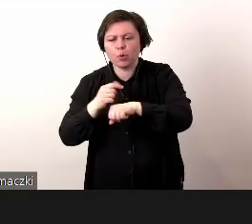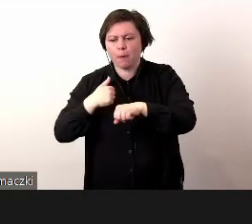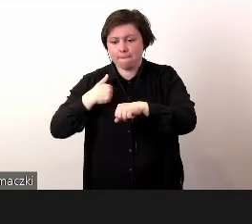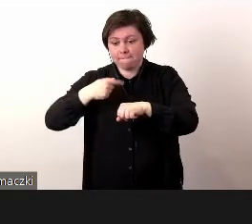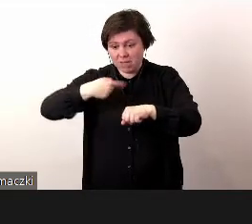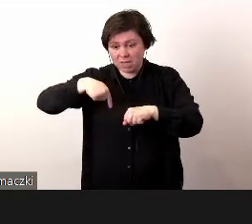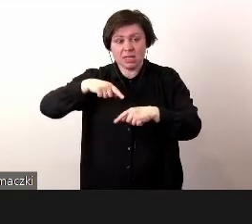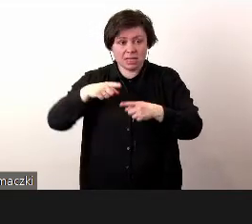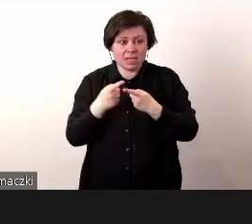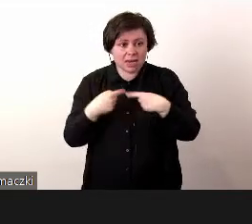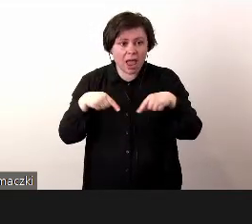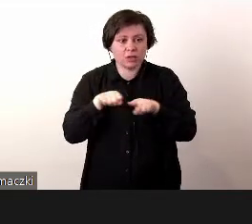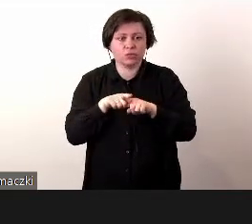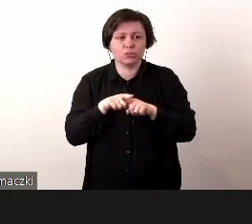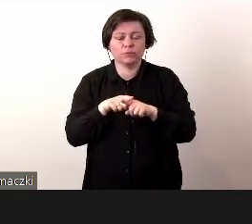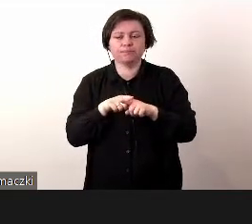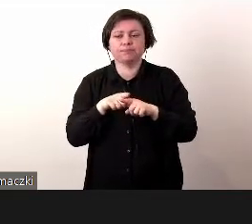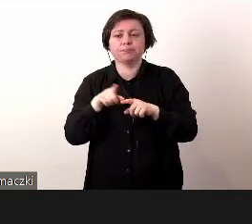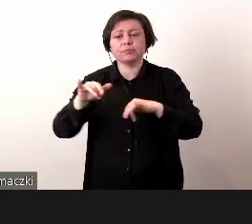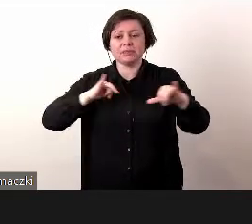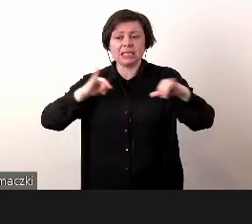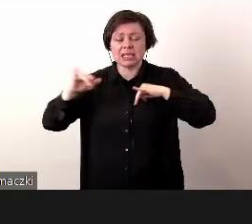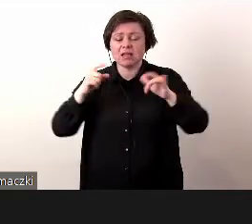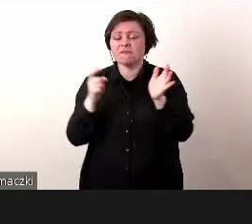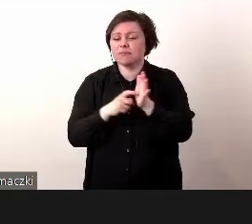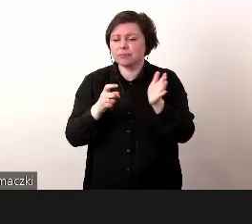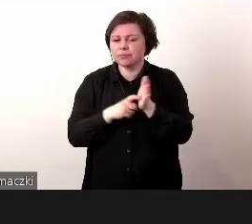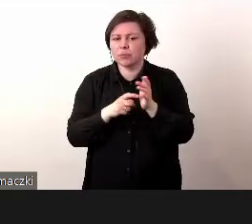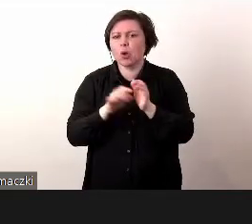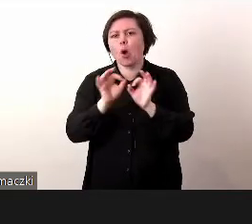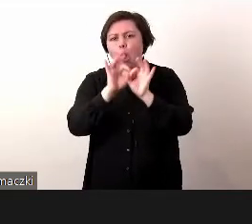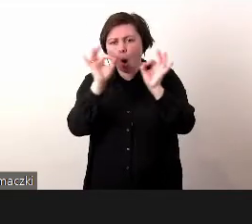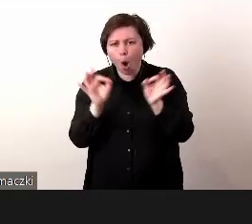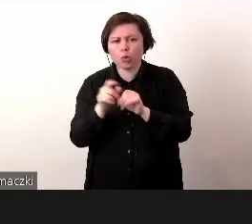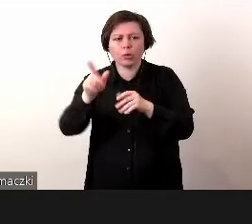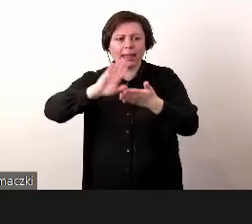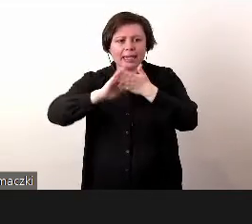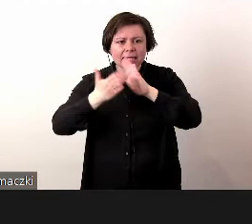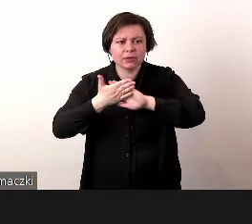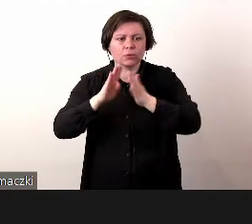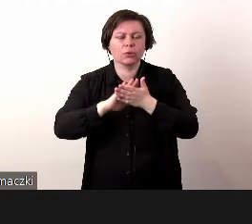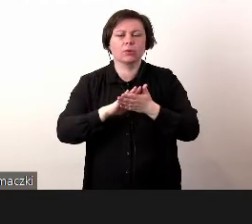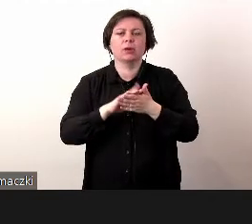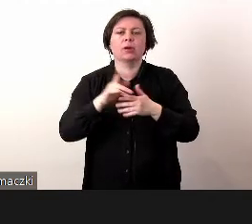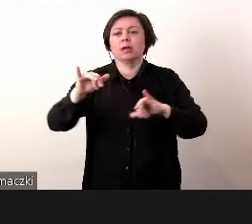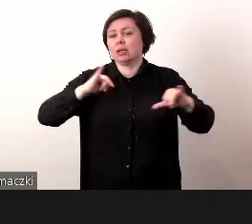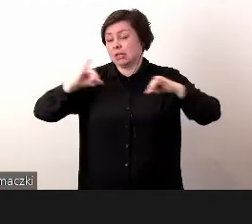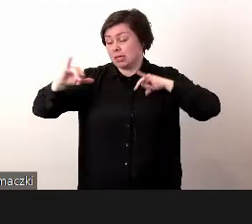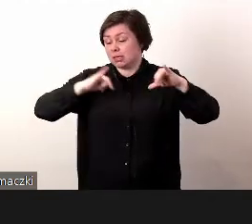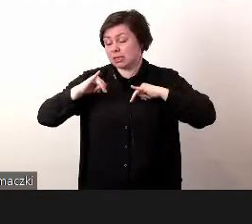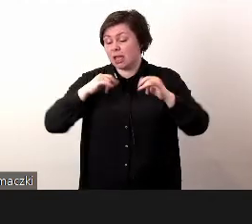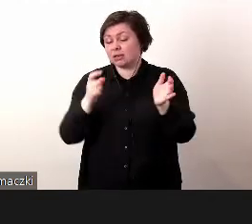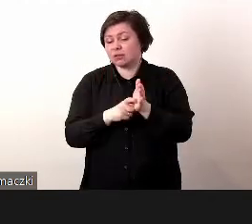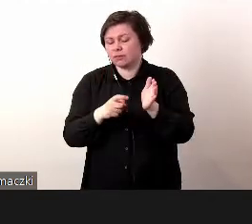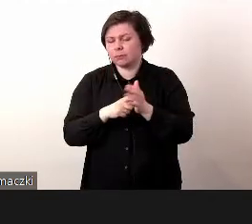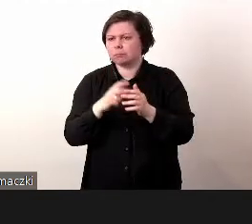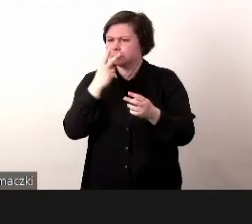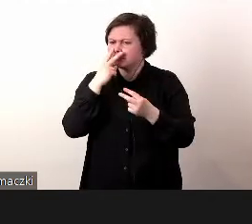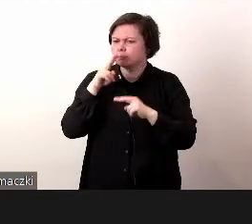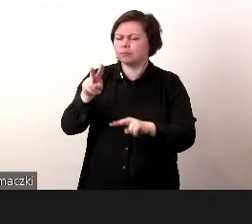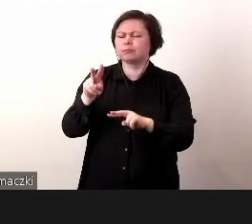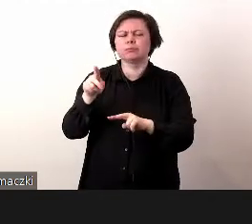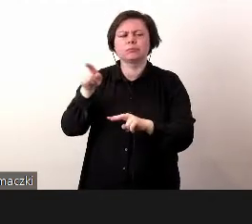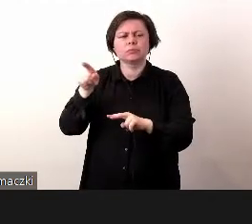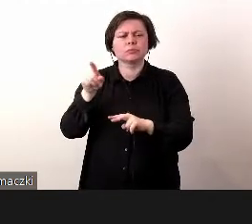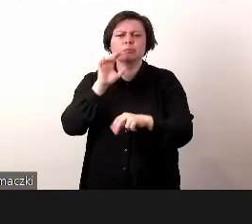my realizujemy, zarządzanie wymaganiami, które ogólnie są na rynku, zarządzanie wymaganiami jest postrzegane w